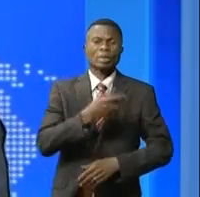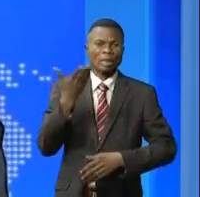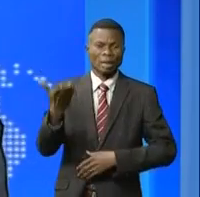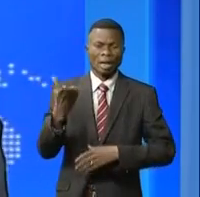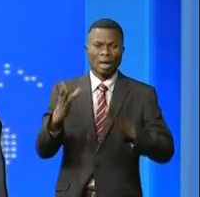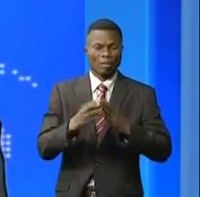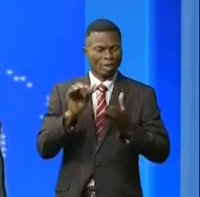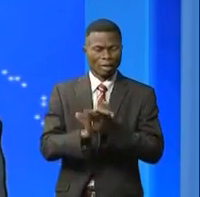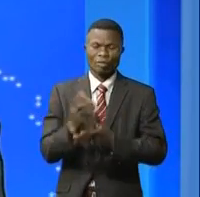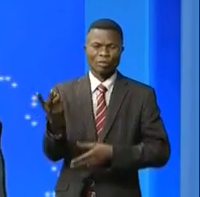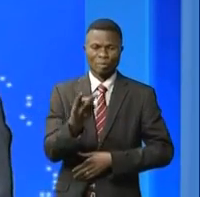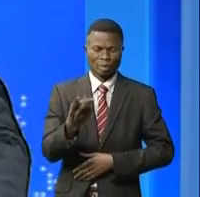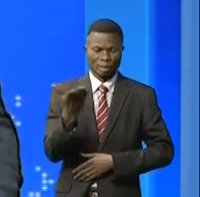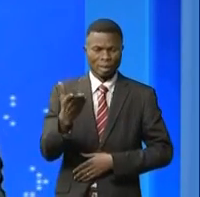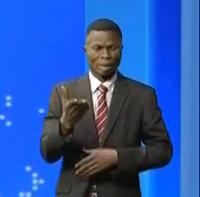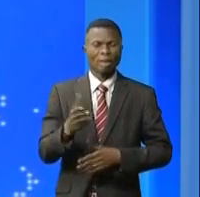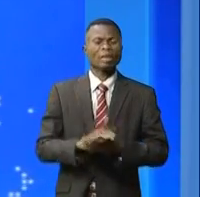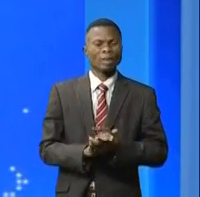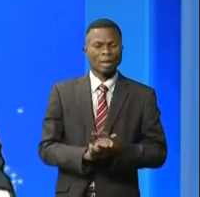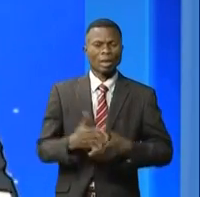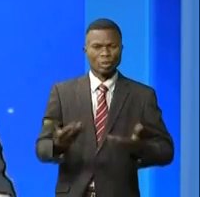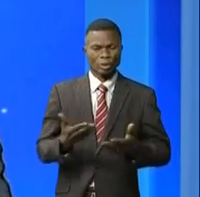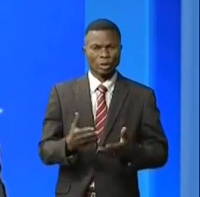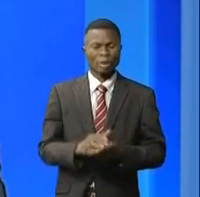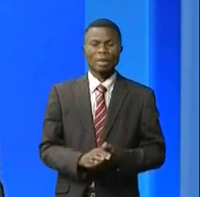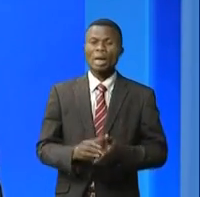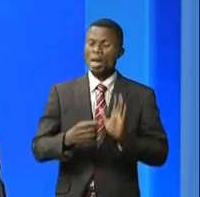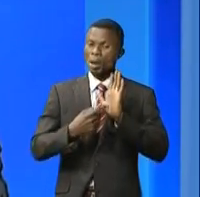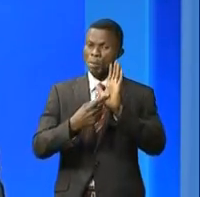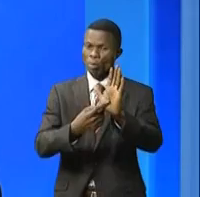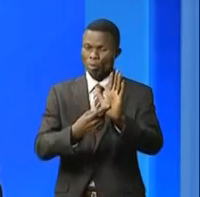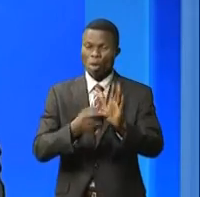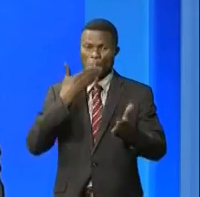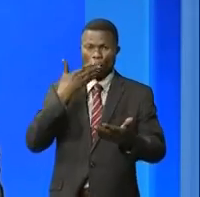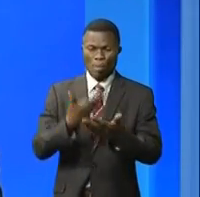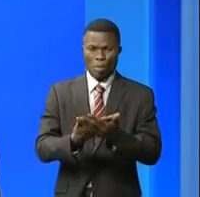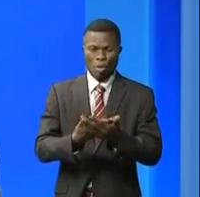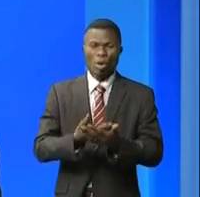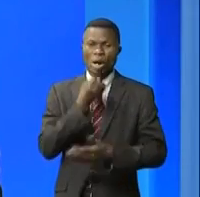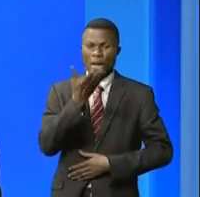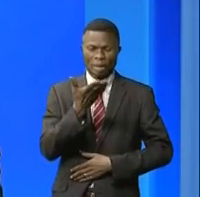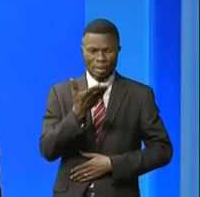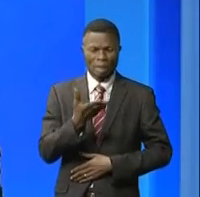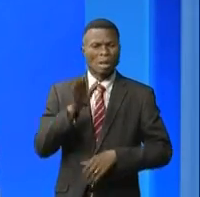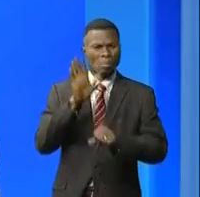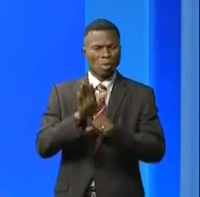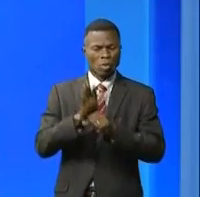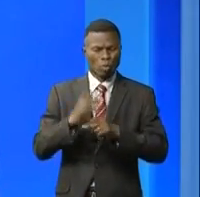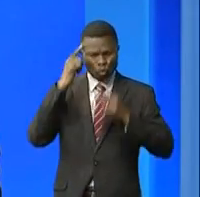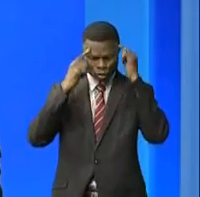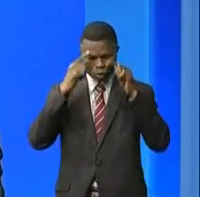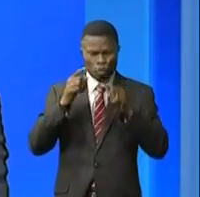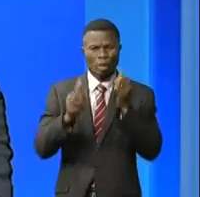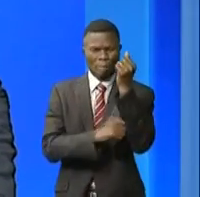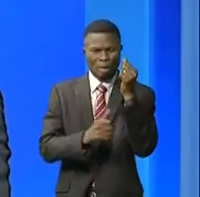compagnie de son épouse, la première dame. Ce geste du premier citoyen congolais est une réponse aux multiples inquiétudes